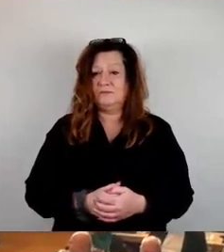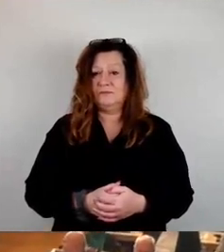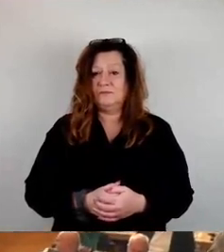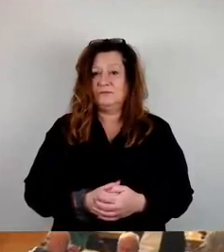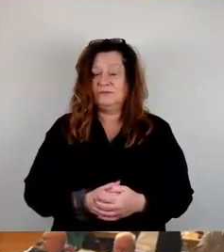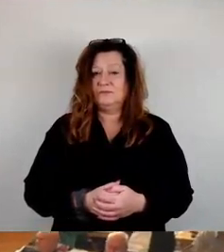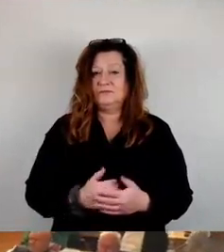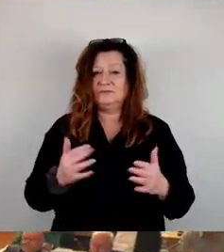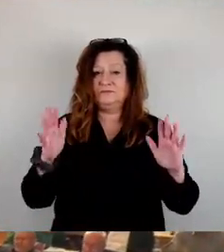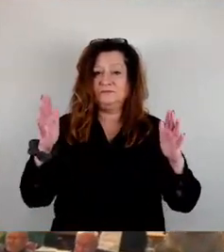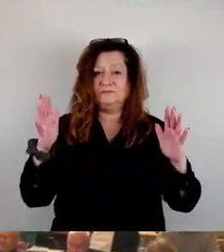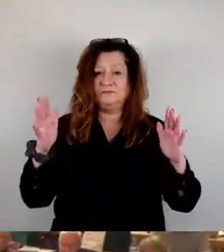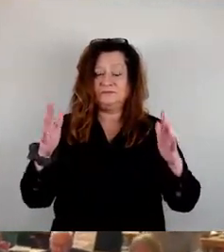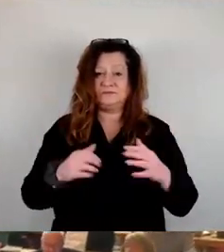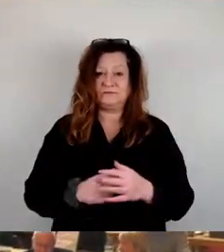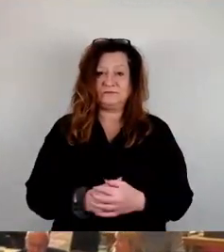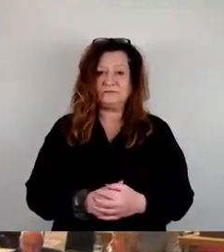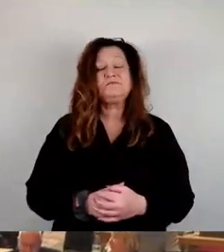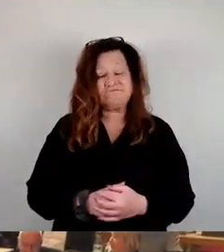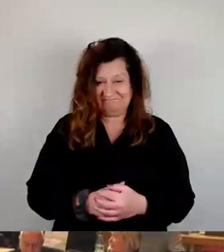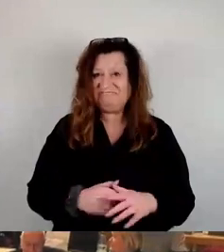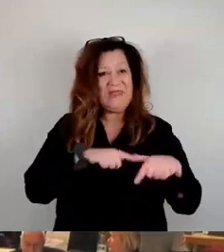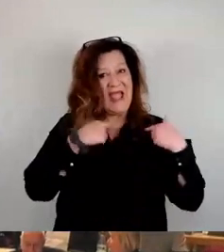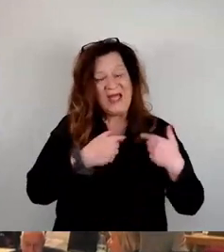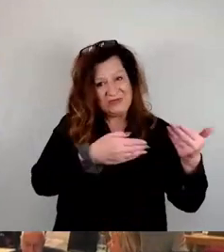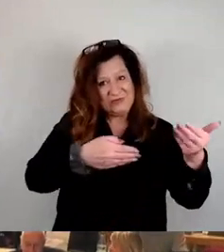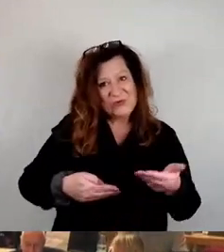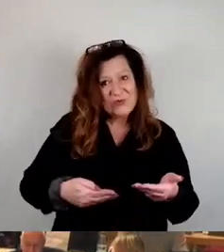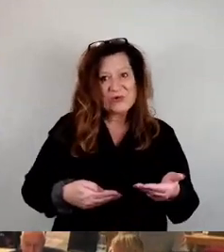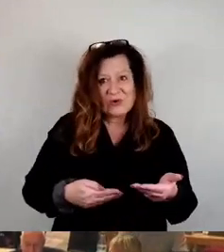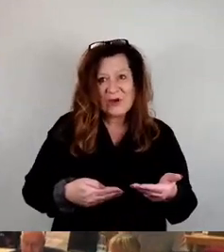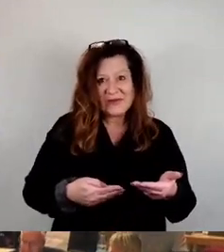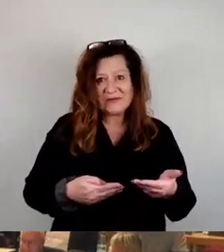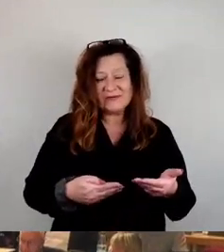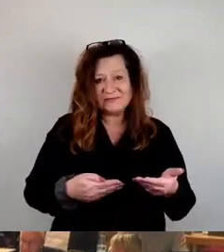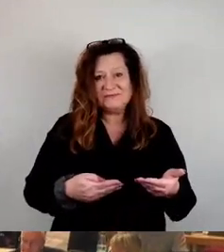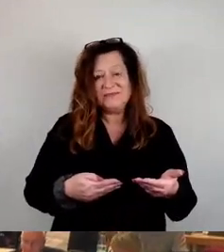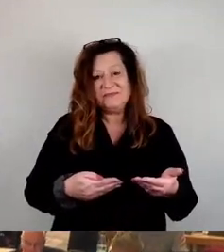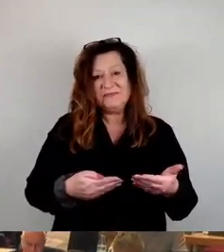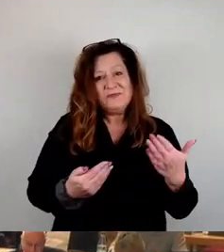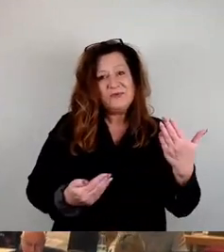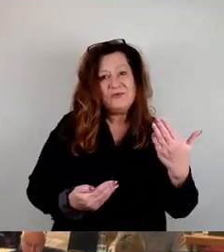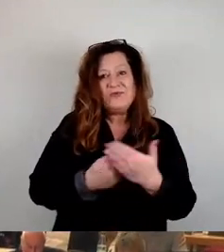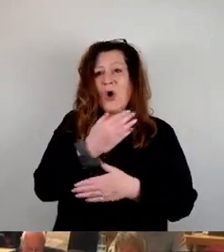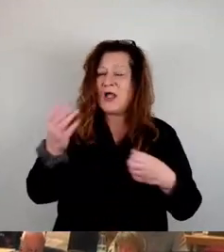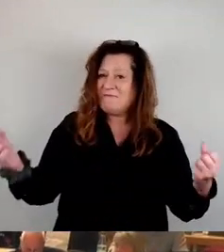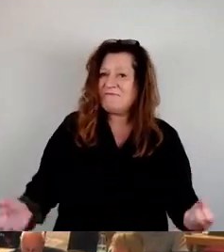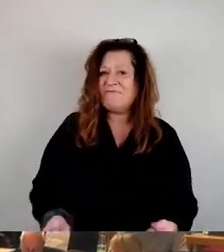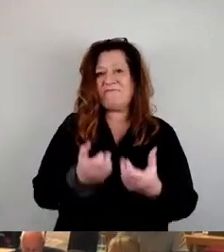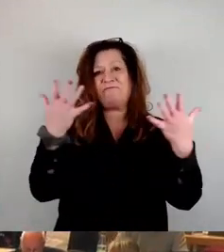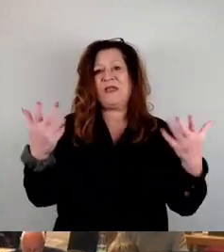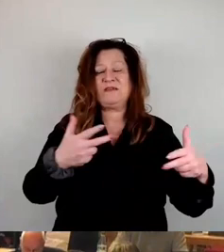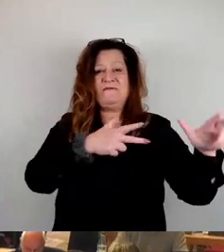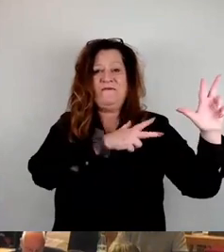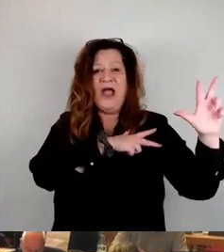So, dann noch einmal ein herzlich Willkommen, wie gesagt, mit dem frisch vereitigten Stadtrat. Wir machen weiter in der